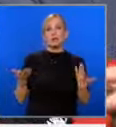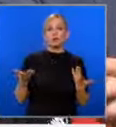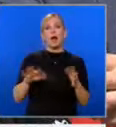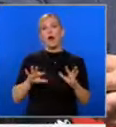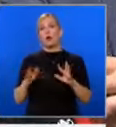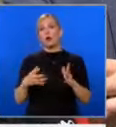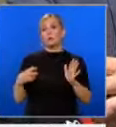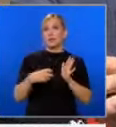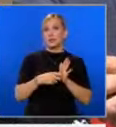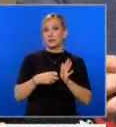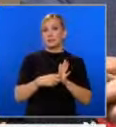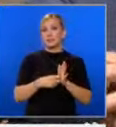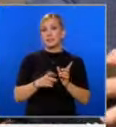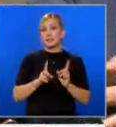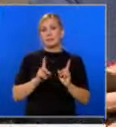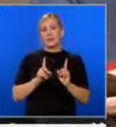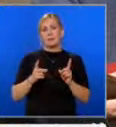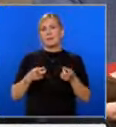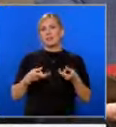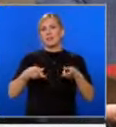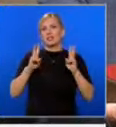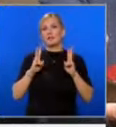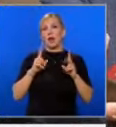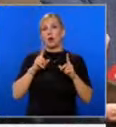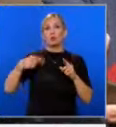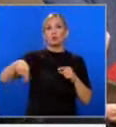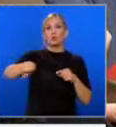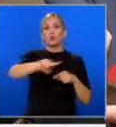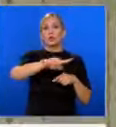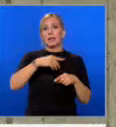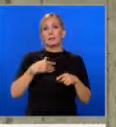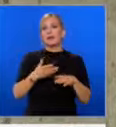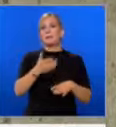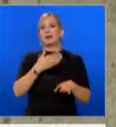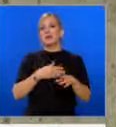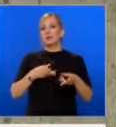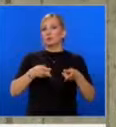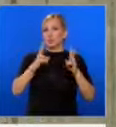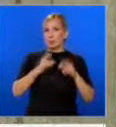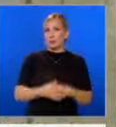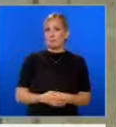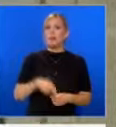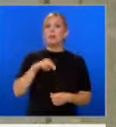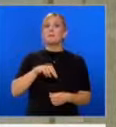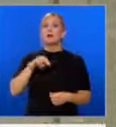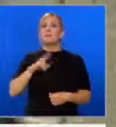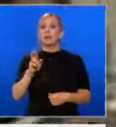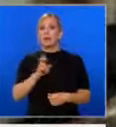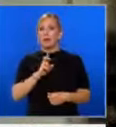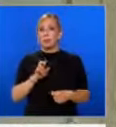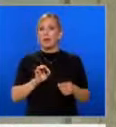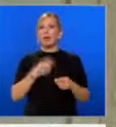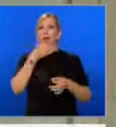регистрират, нада ли ще са решаващи, ако другите имаме решение предварително. ППДБ очертаха фигурата на